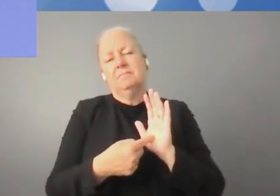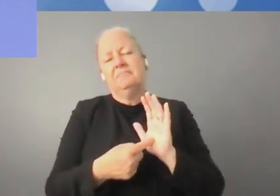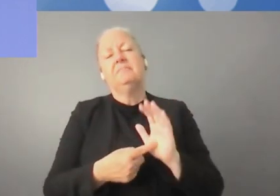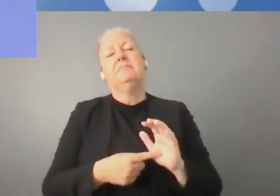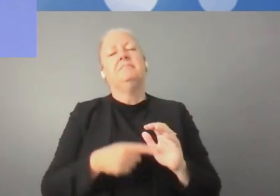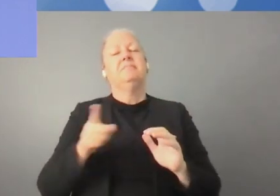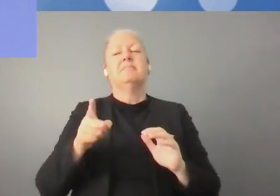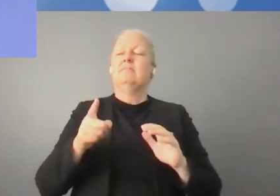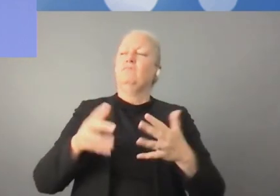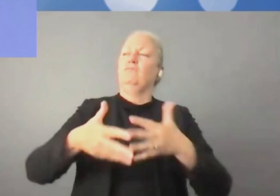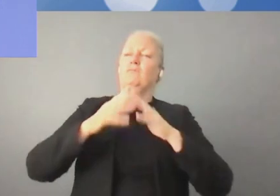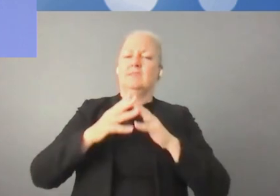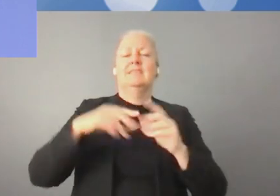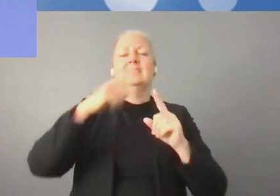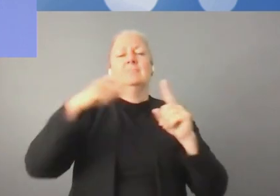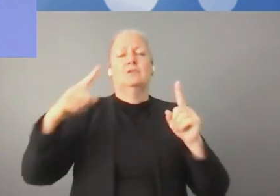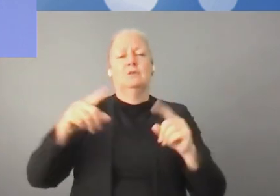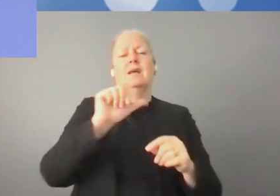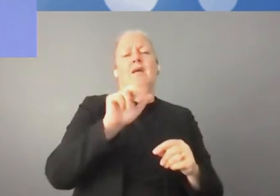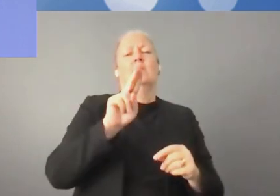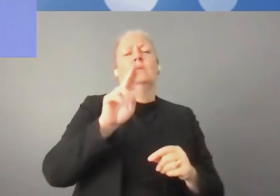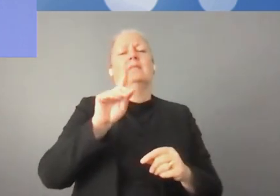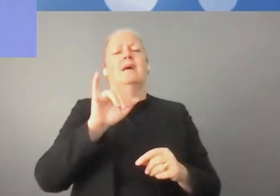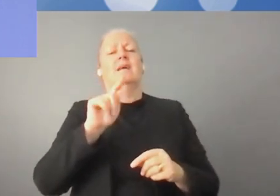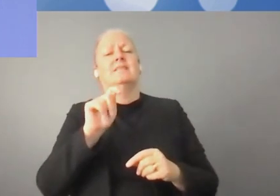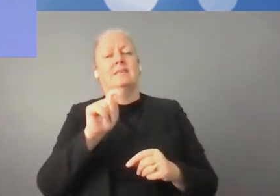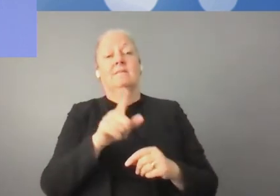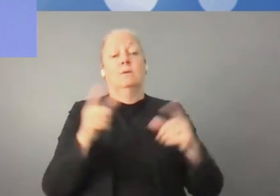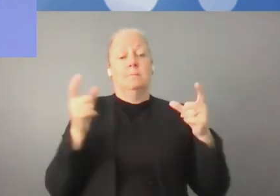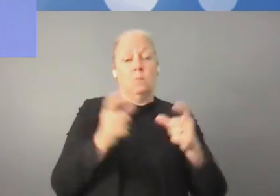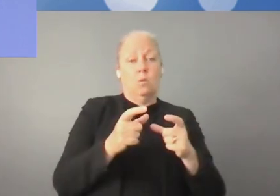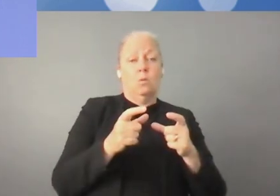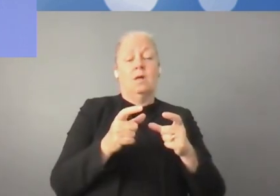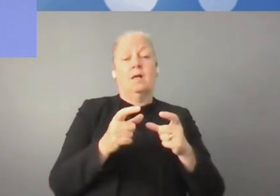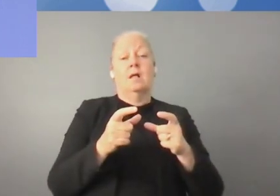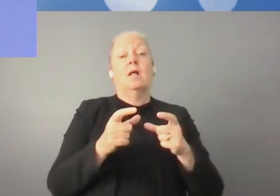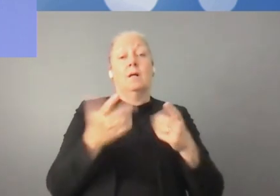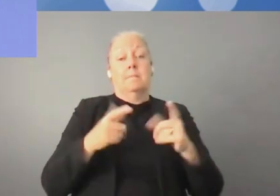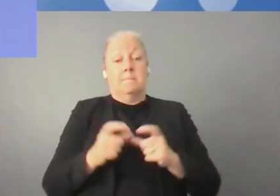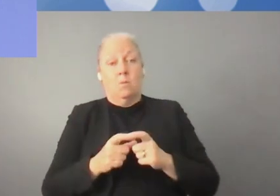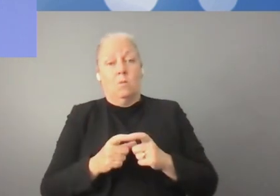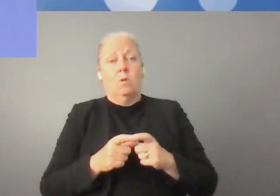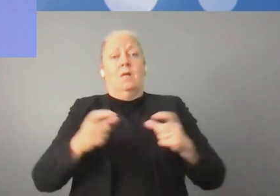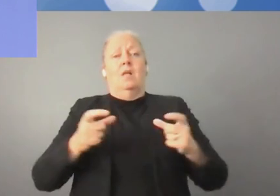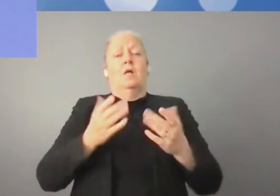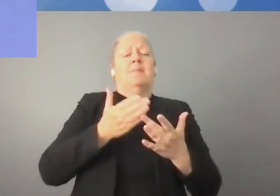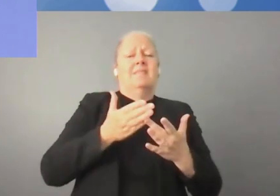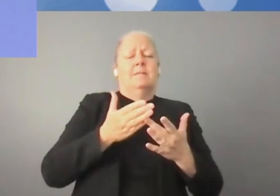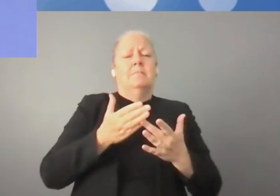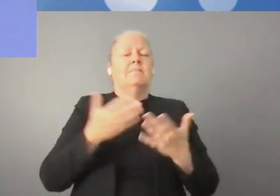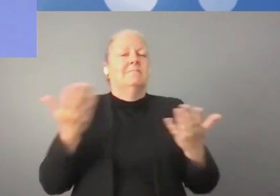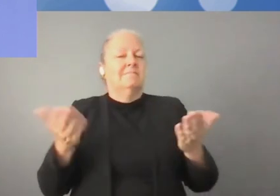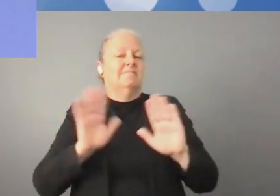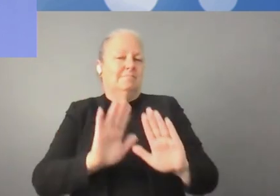Il s'agit d'endroits où les entrepreneurs peuvent obtenir du soutien du conseil en matière de nouvelles technologies.